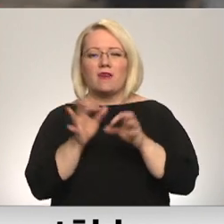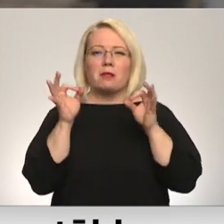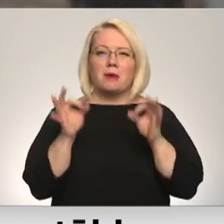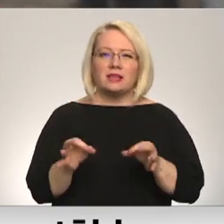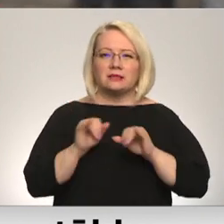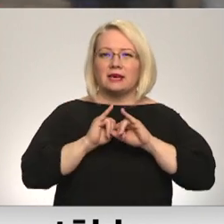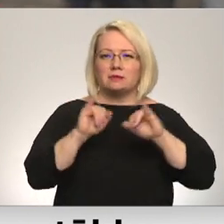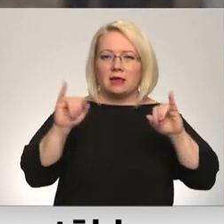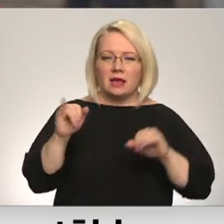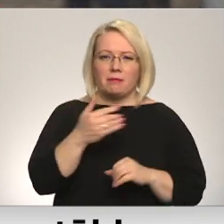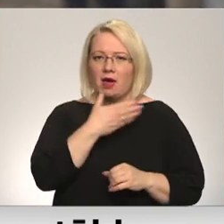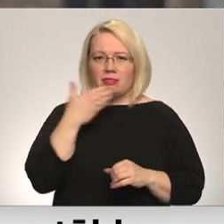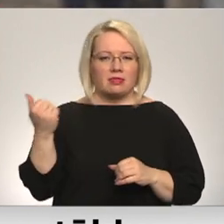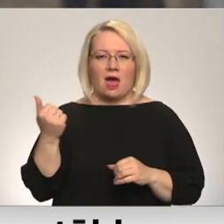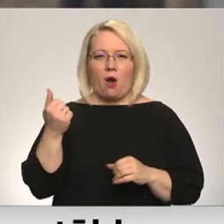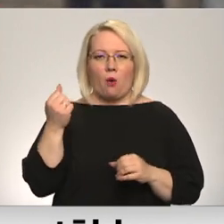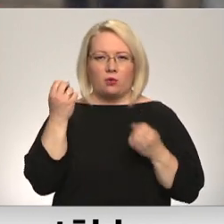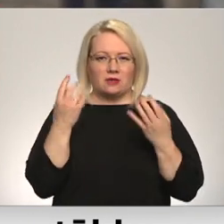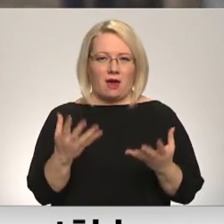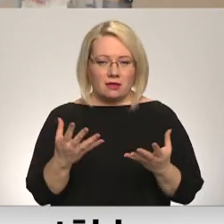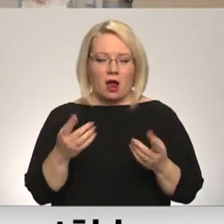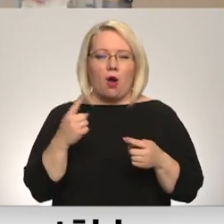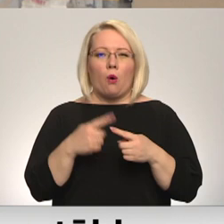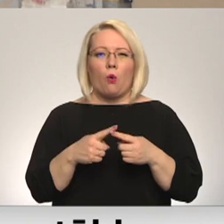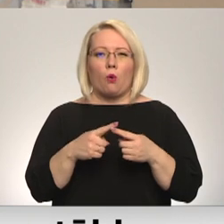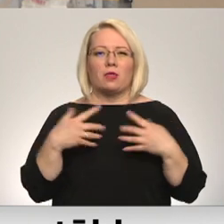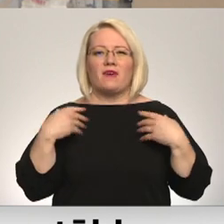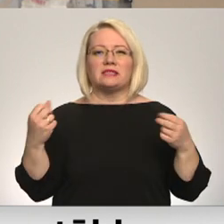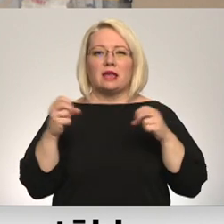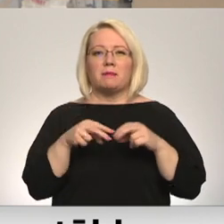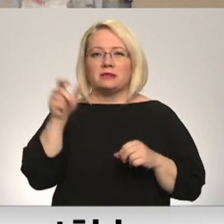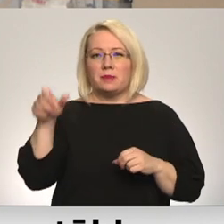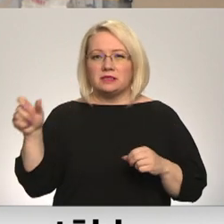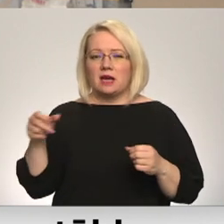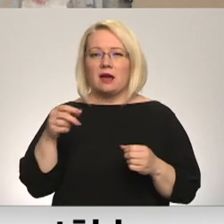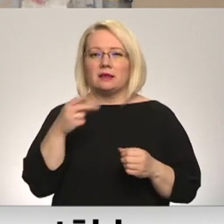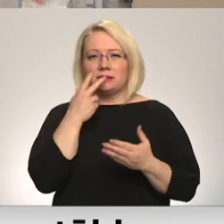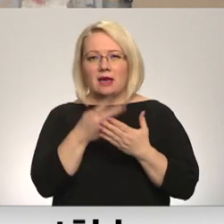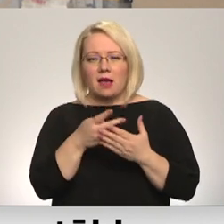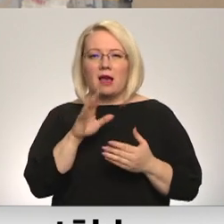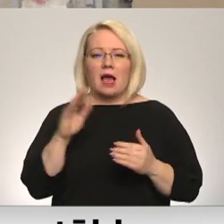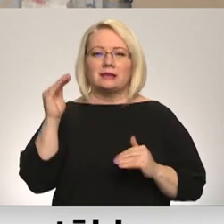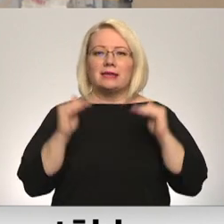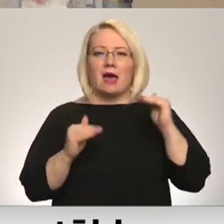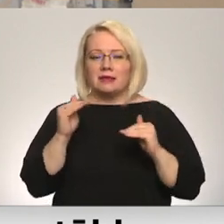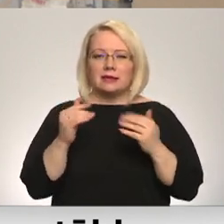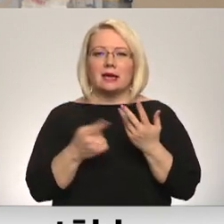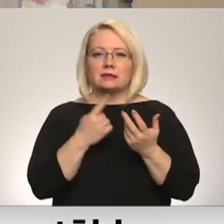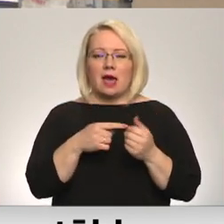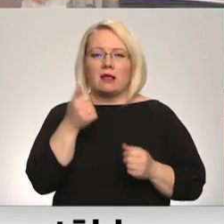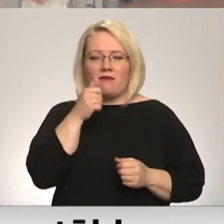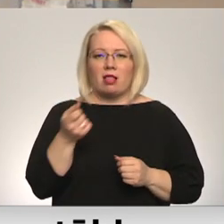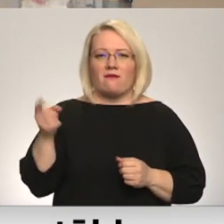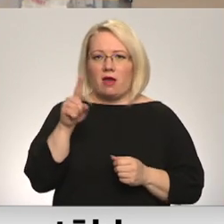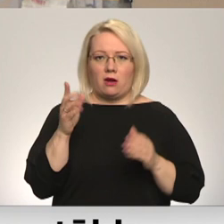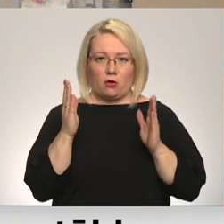izplatība nemaz nav apzināta. Un epidemiologu prognozēja, ka Covid statistikas cipari vēl turpinās augt.